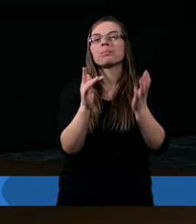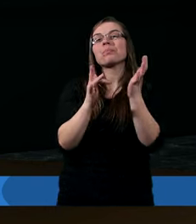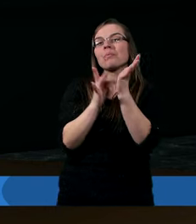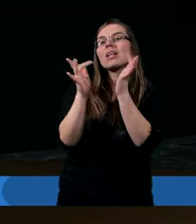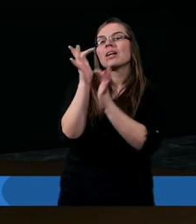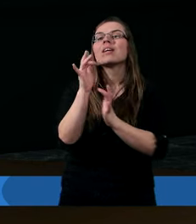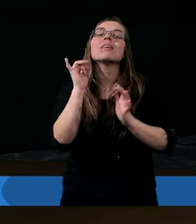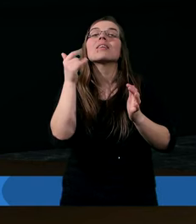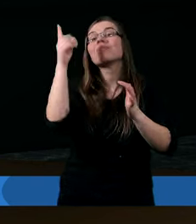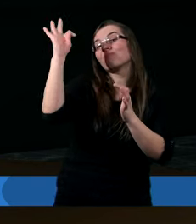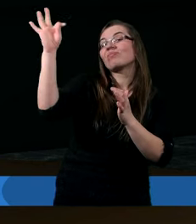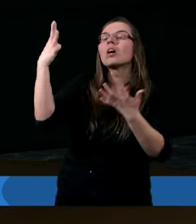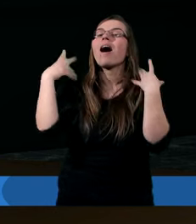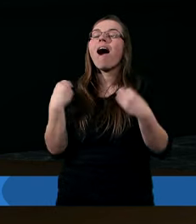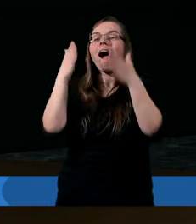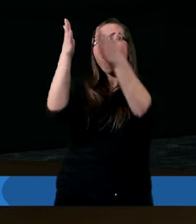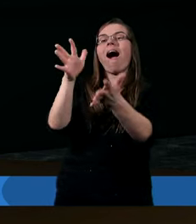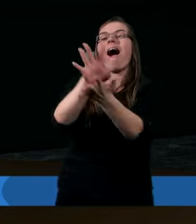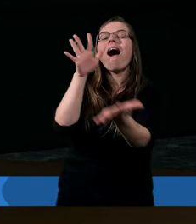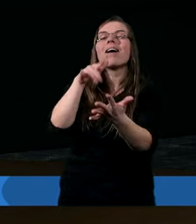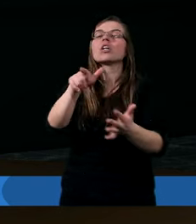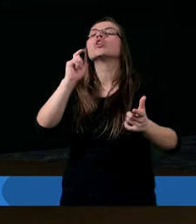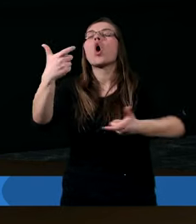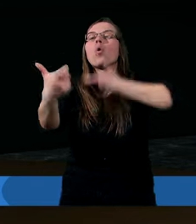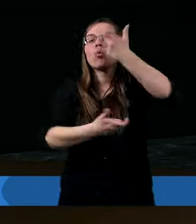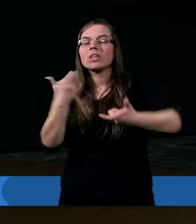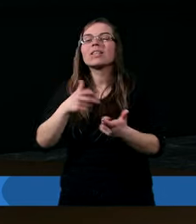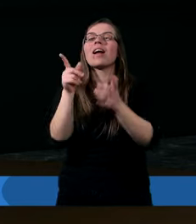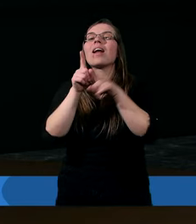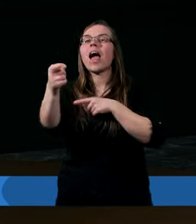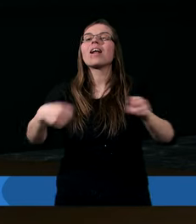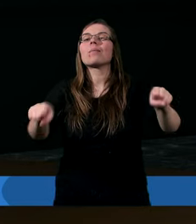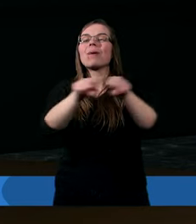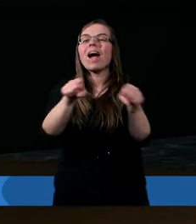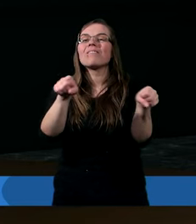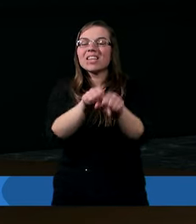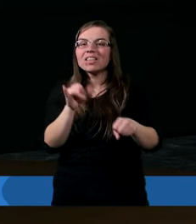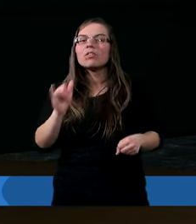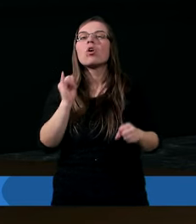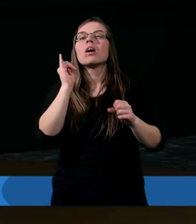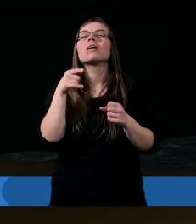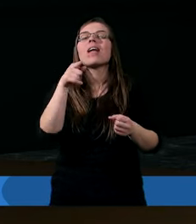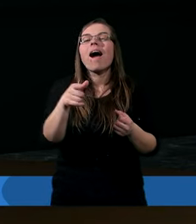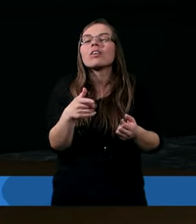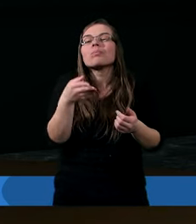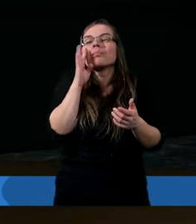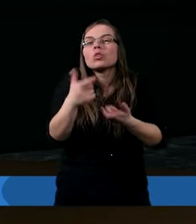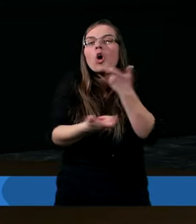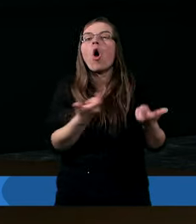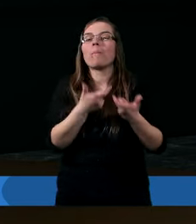Chrystusa, jakim On jest, co On uczynił dla sprawiedliwości i odchodzę.